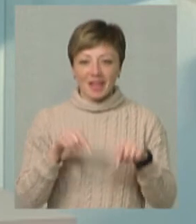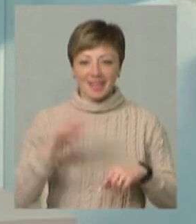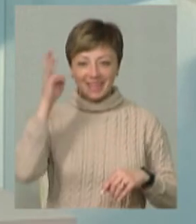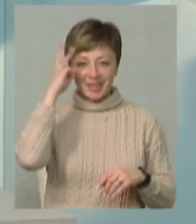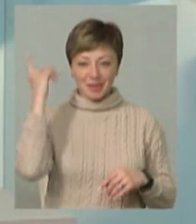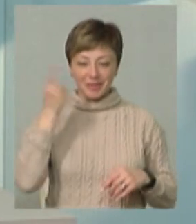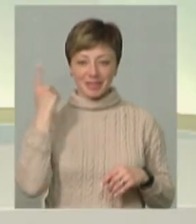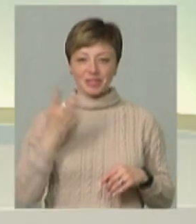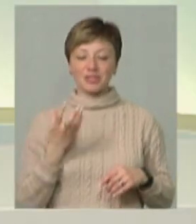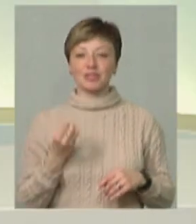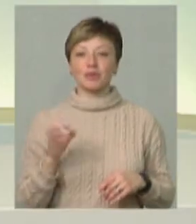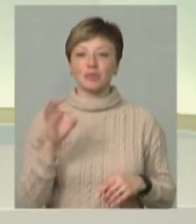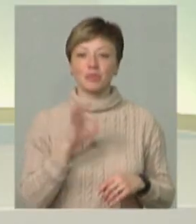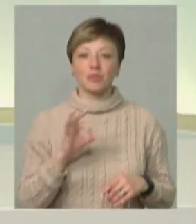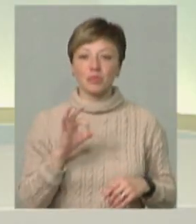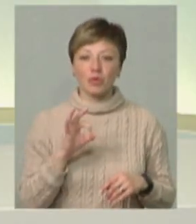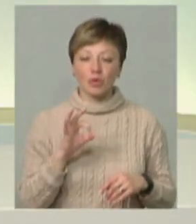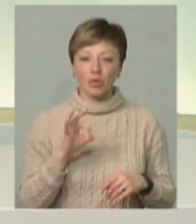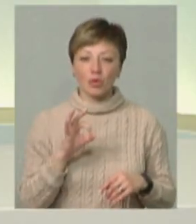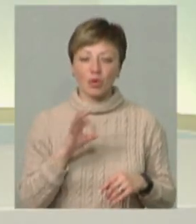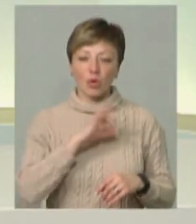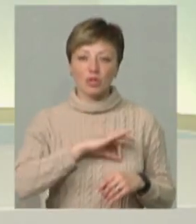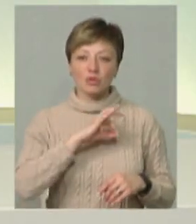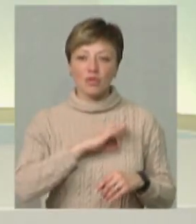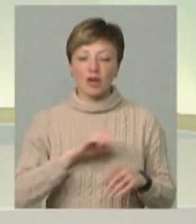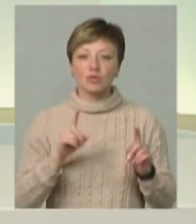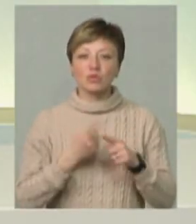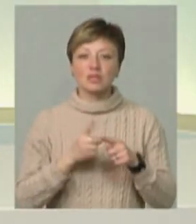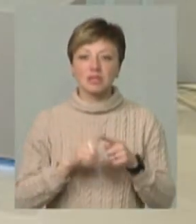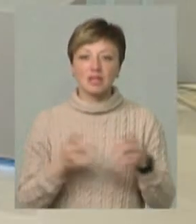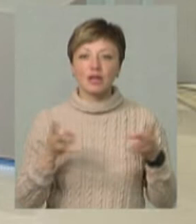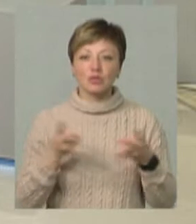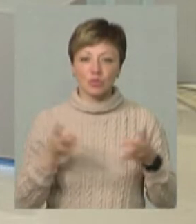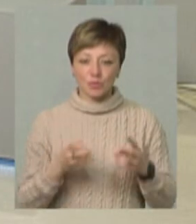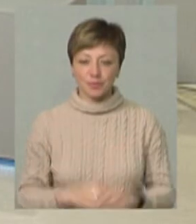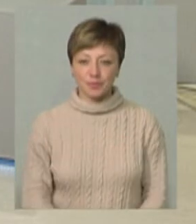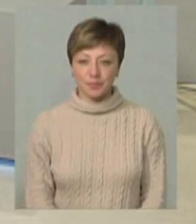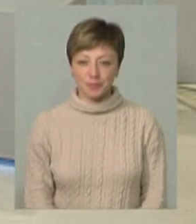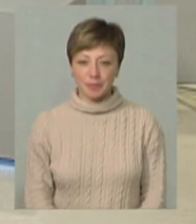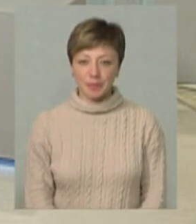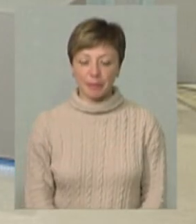Хмельниччину. Ще про пубічне користування. Розкажіть, будь ласка, що це за для чого? Дивіться.